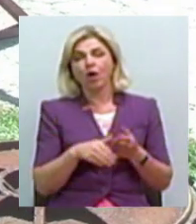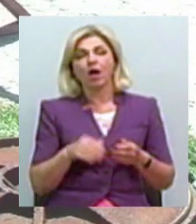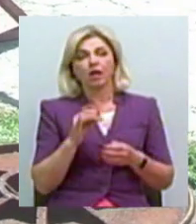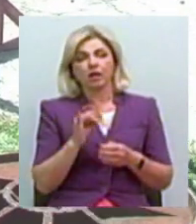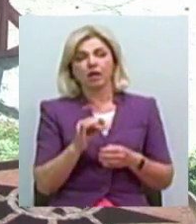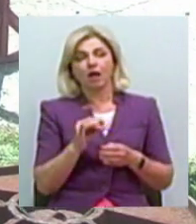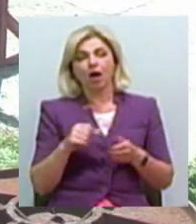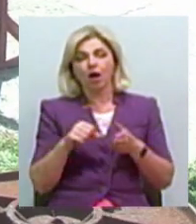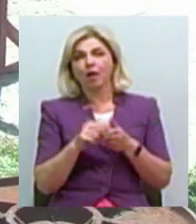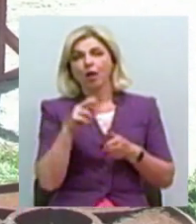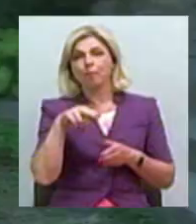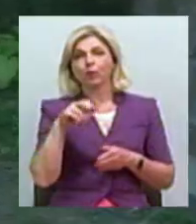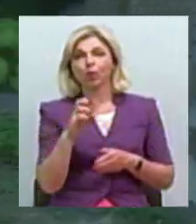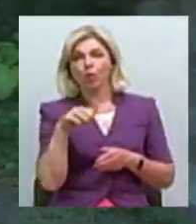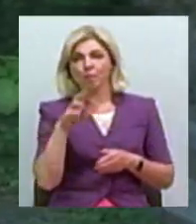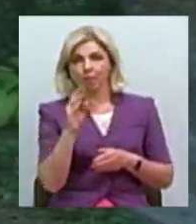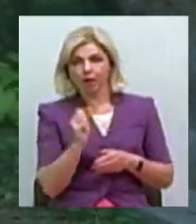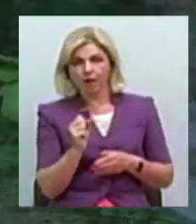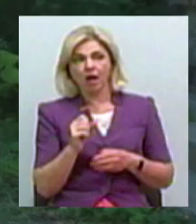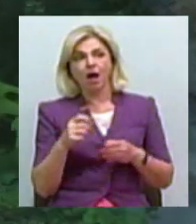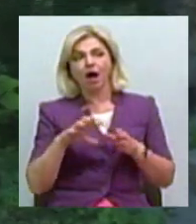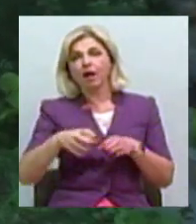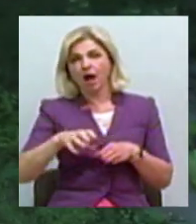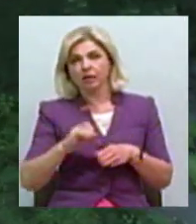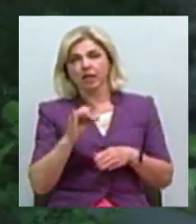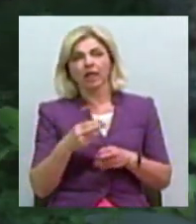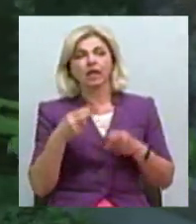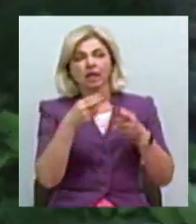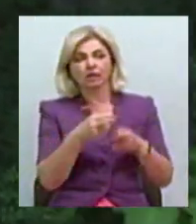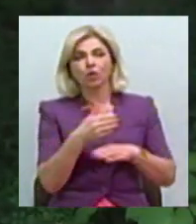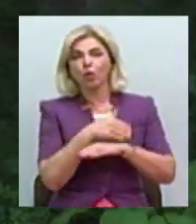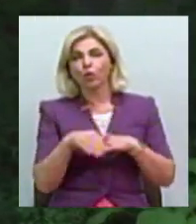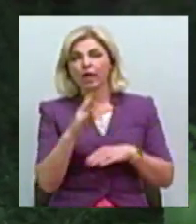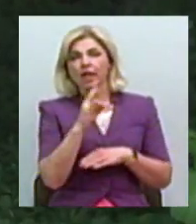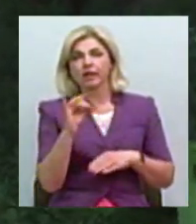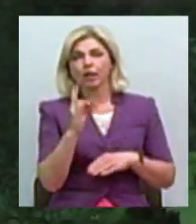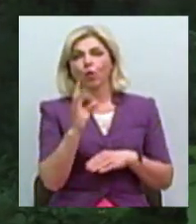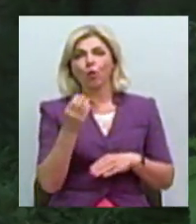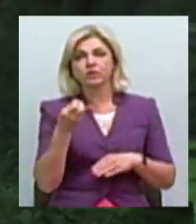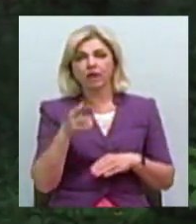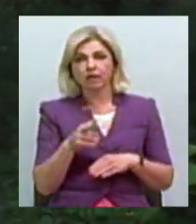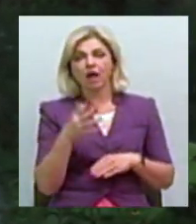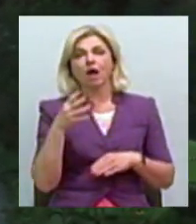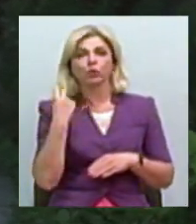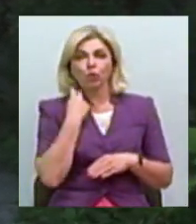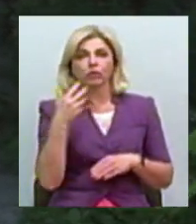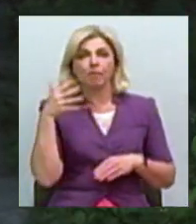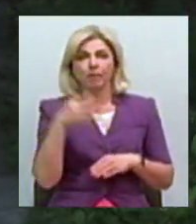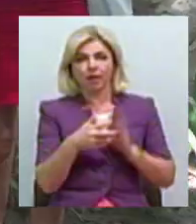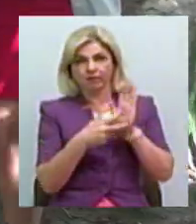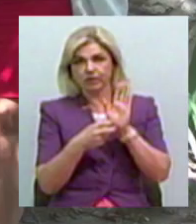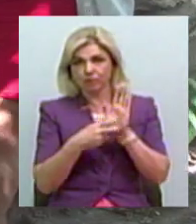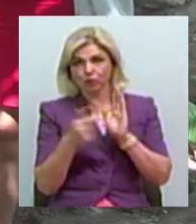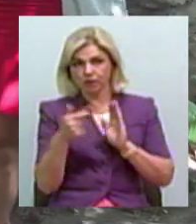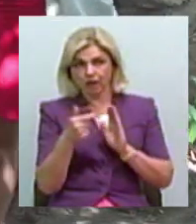зараз, і пломбуванням кранів. Їдемо до іншого боржника на Нікольську 78. Заборгованість – 5 тисяч 800 гривень.